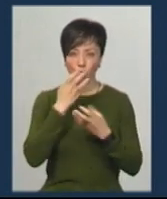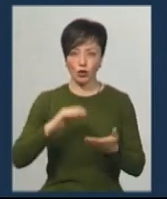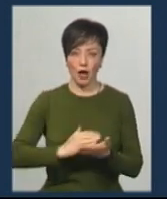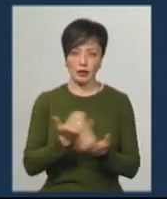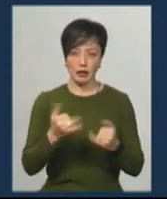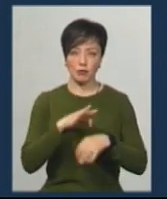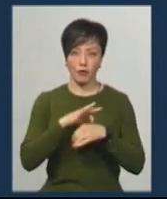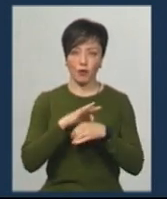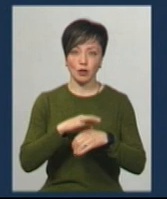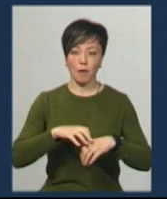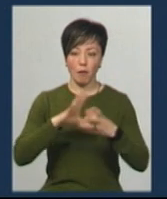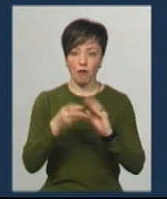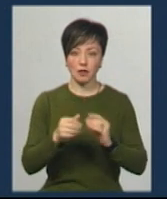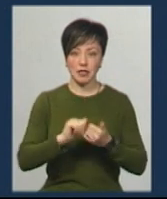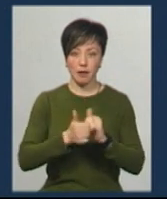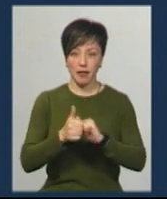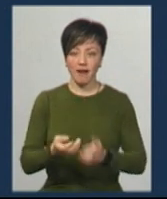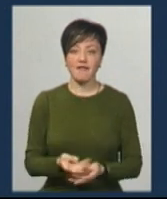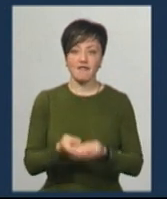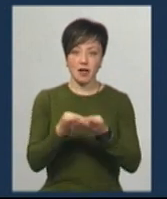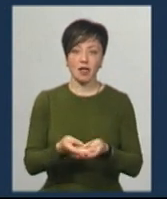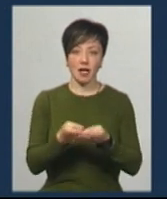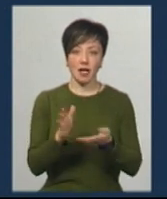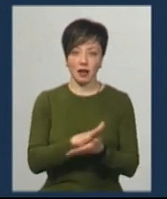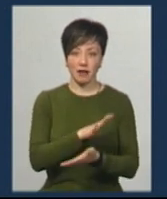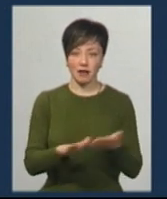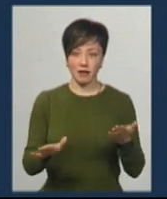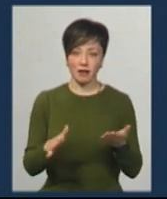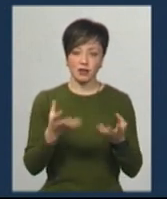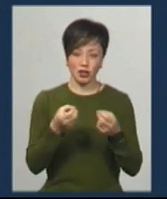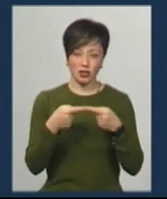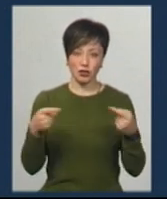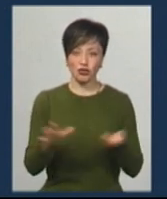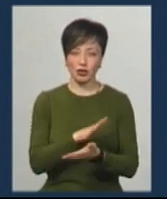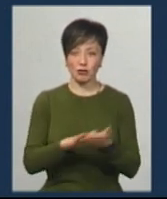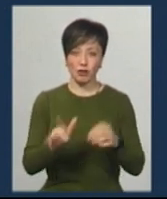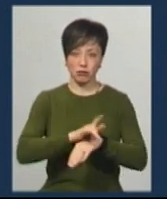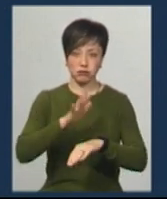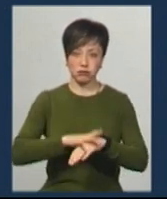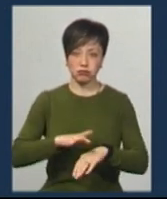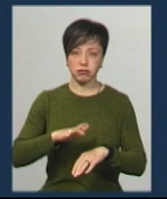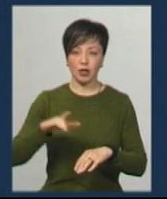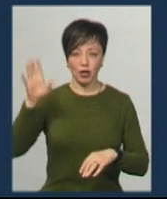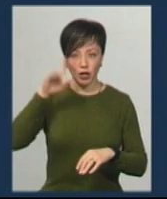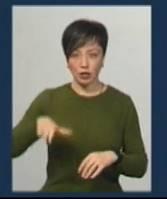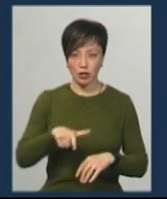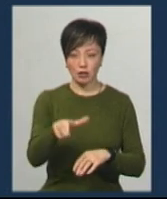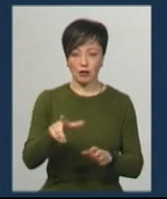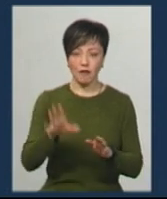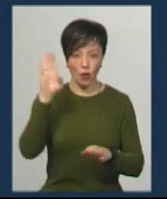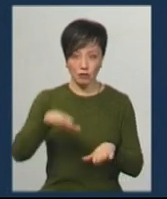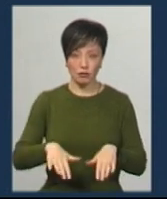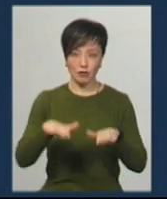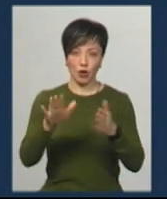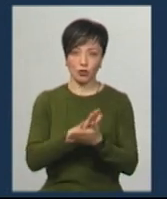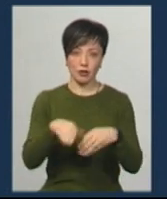Зараз проводиться повністю заміна фільтрів, привезли зараз 60 тонн цеоліту, чистимо повністю басейни, запускаємо туди воду, робимо